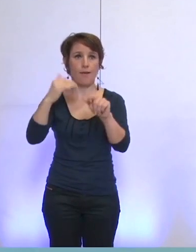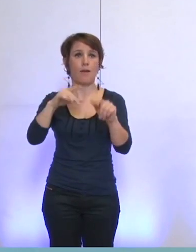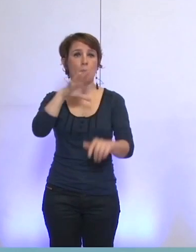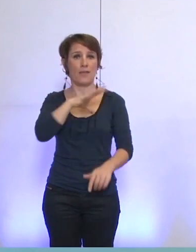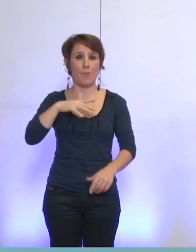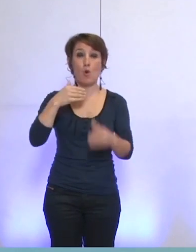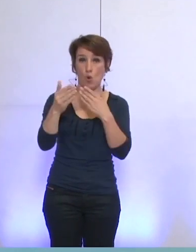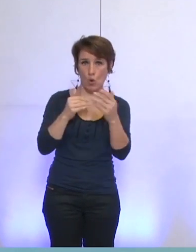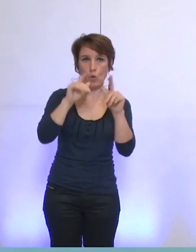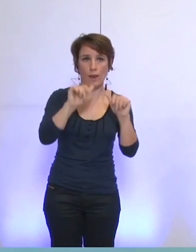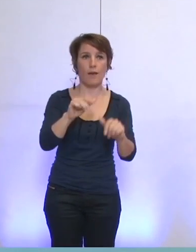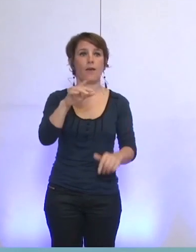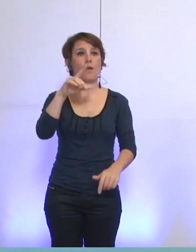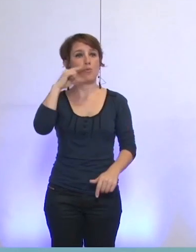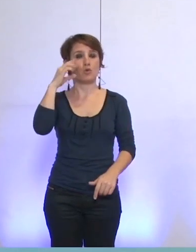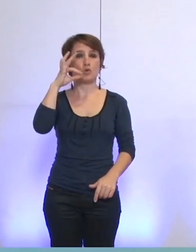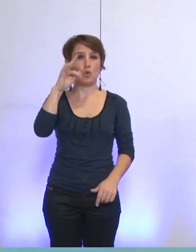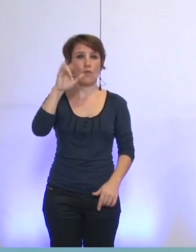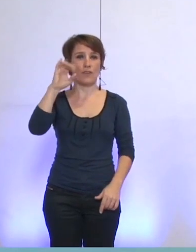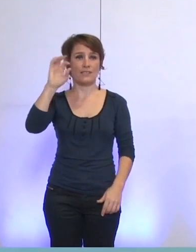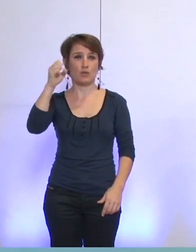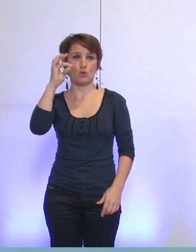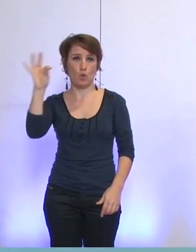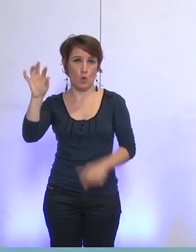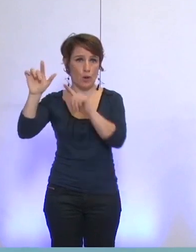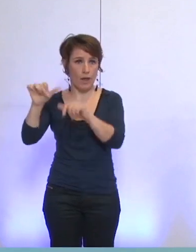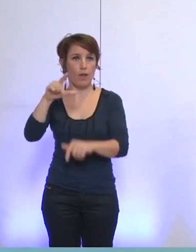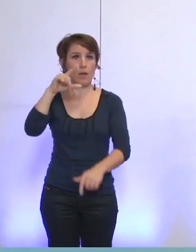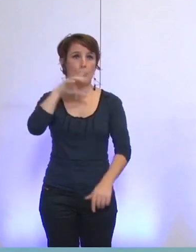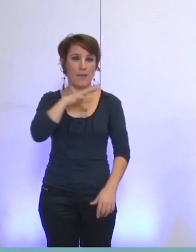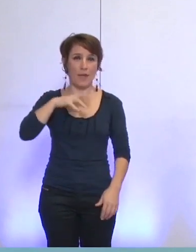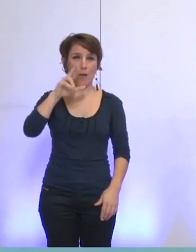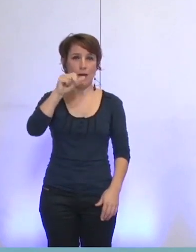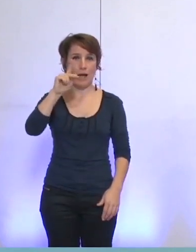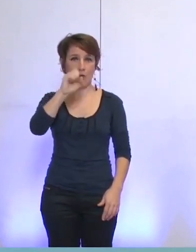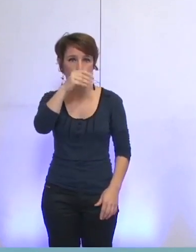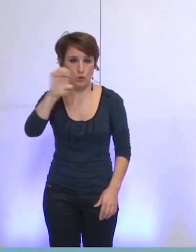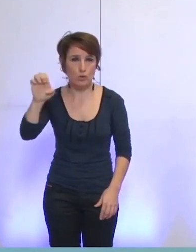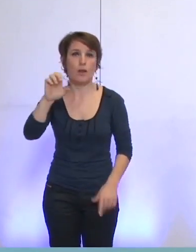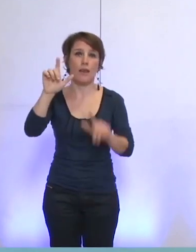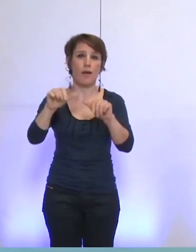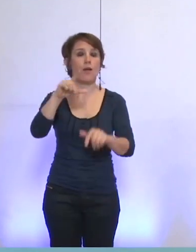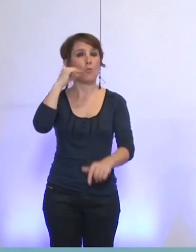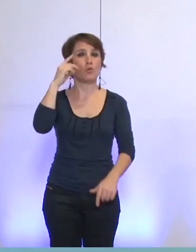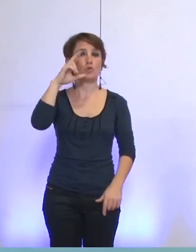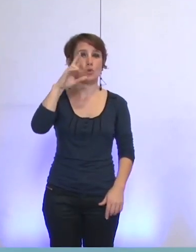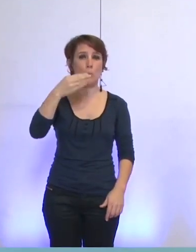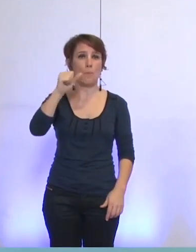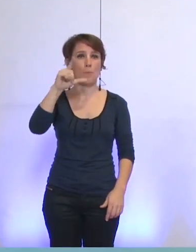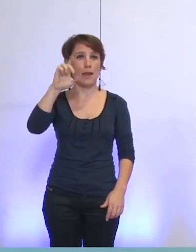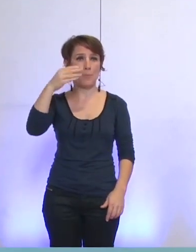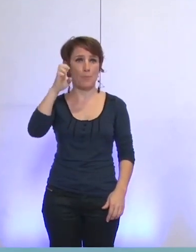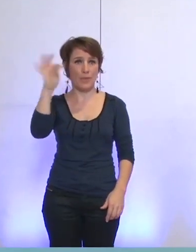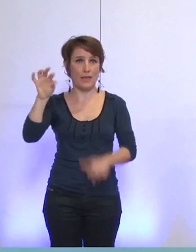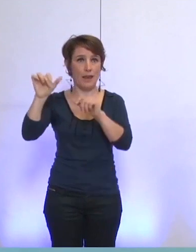Vincent Fristot, Catherine Racose, Fabien Malbé, Maude Tavelle, Jacques